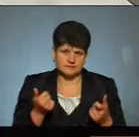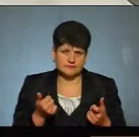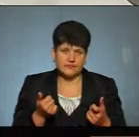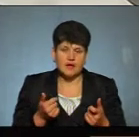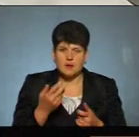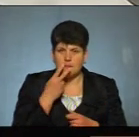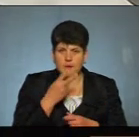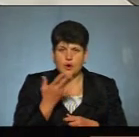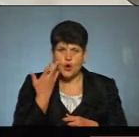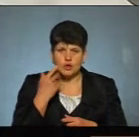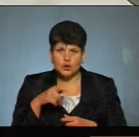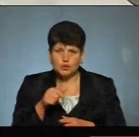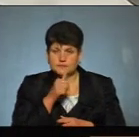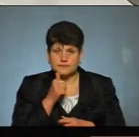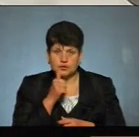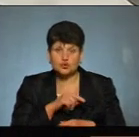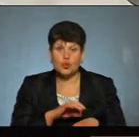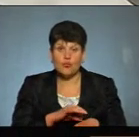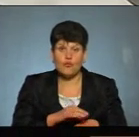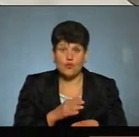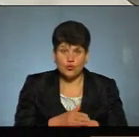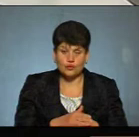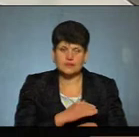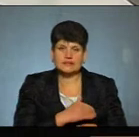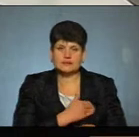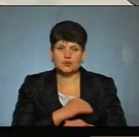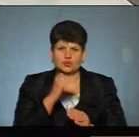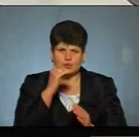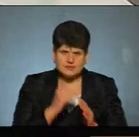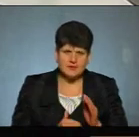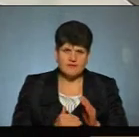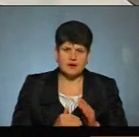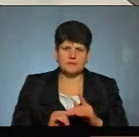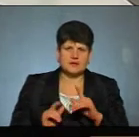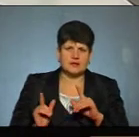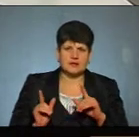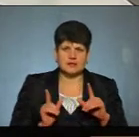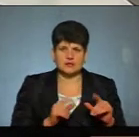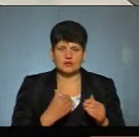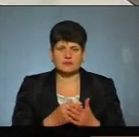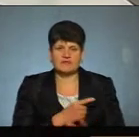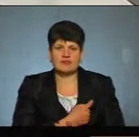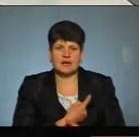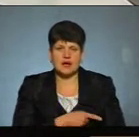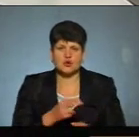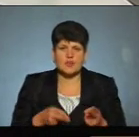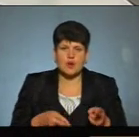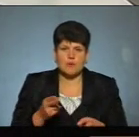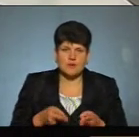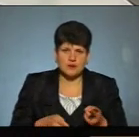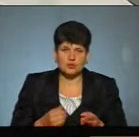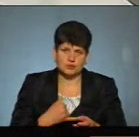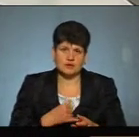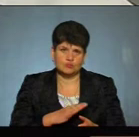приховують те, що вони хворі, збивають температуру, їдуть там, наприклад, в лікарню на операцію, який на свого